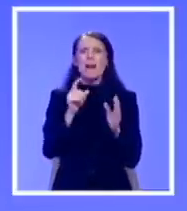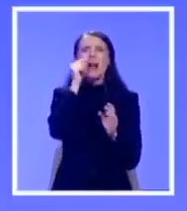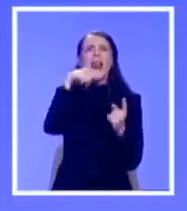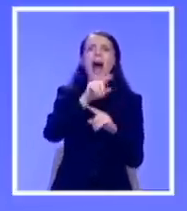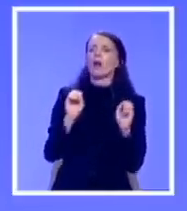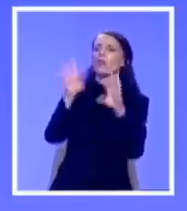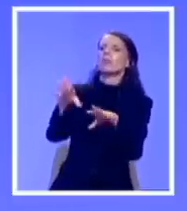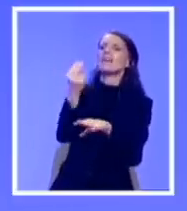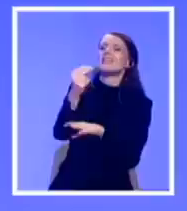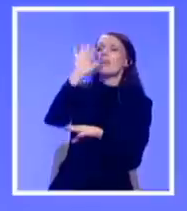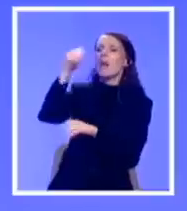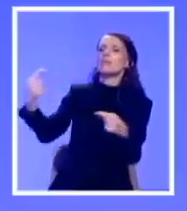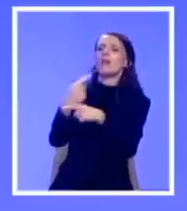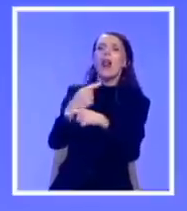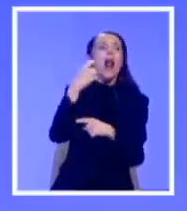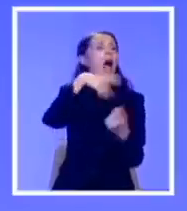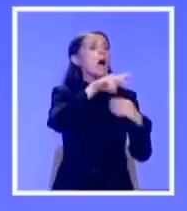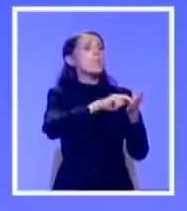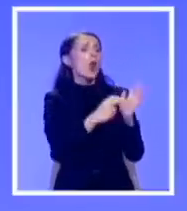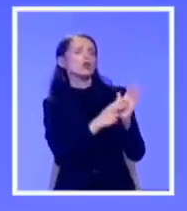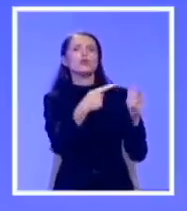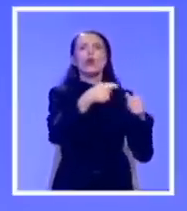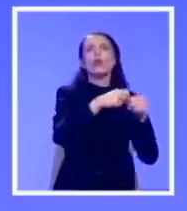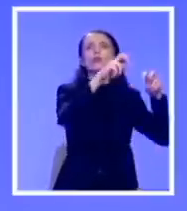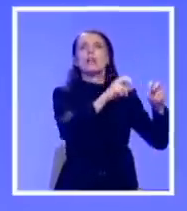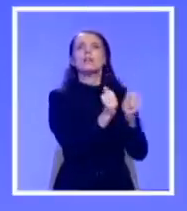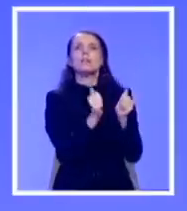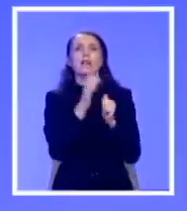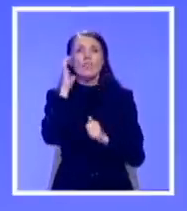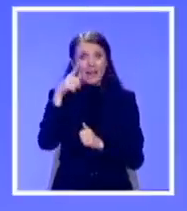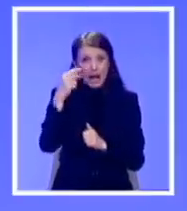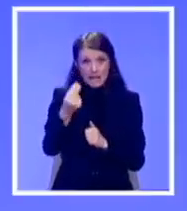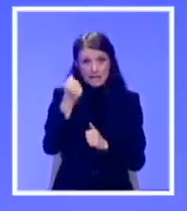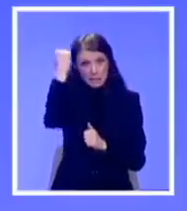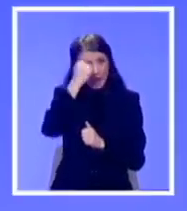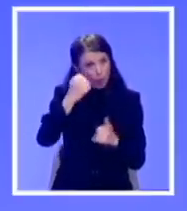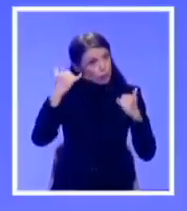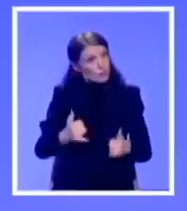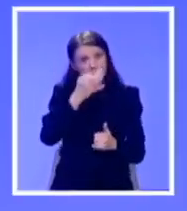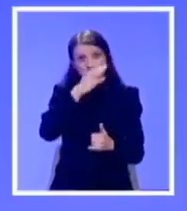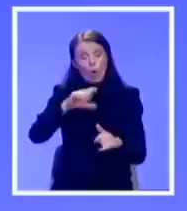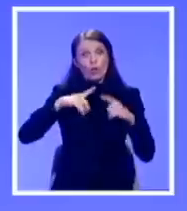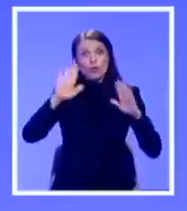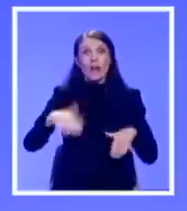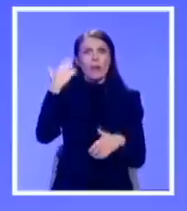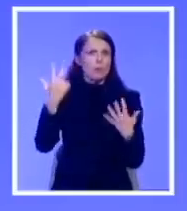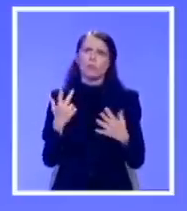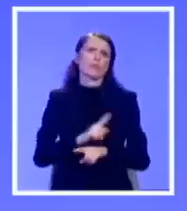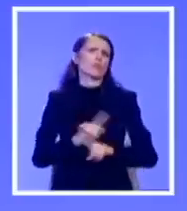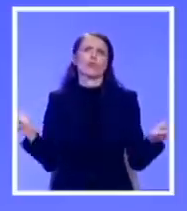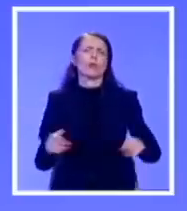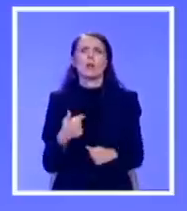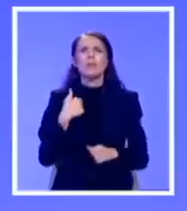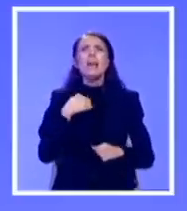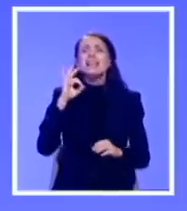vladama. Da li su se prava Srba na Kosovu poboljšala? Ne. Da li su Srbi na Kosovu dano da žive bolje nego pre 8 godina? Ne. Mi smo svake